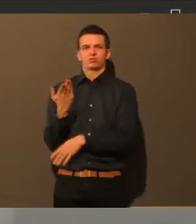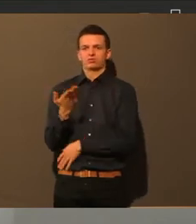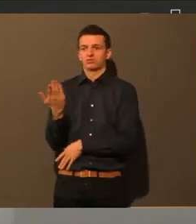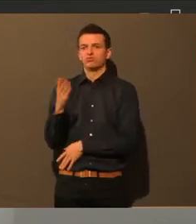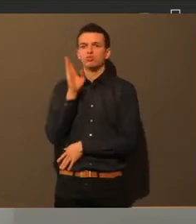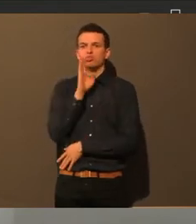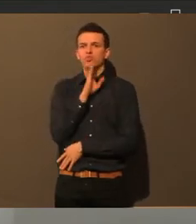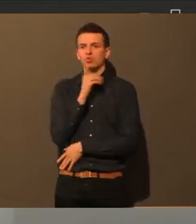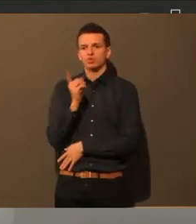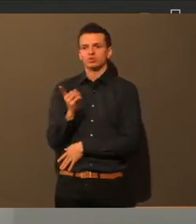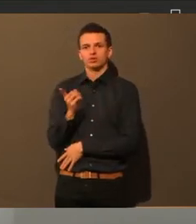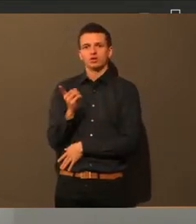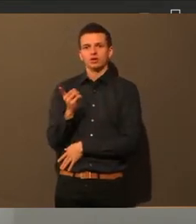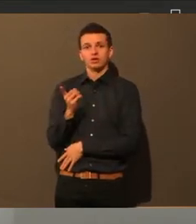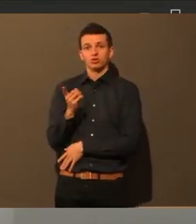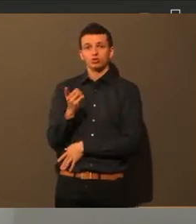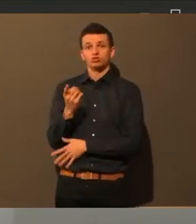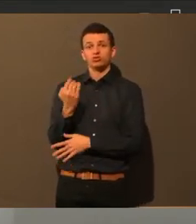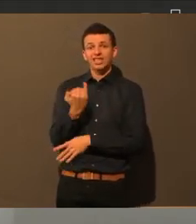Unmut einfach.